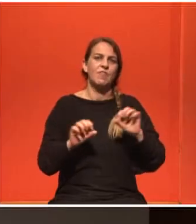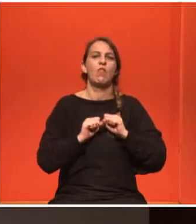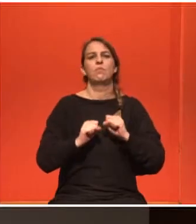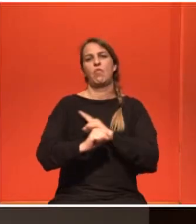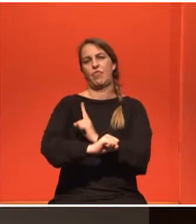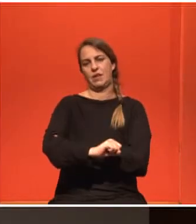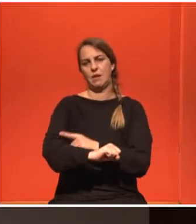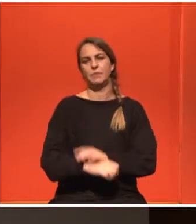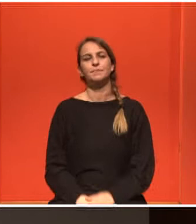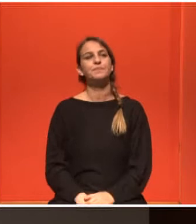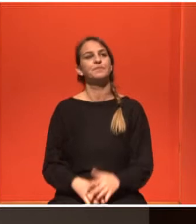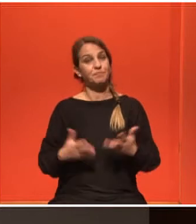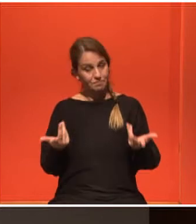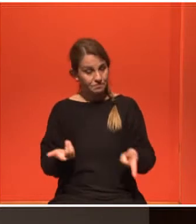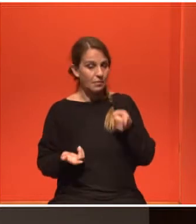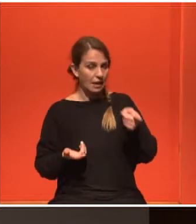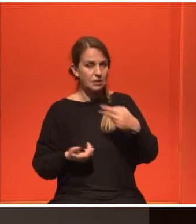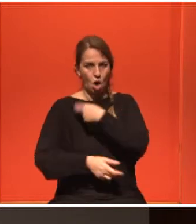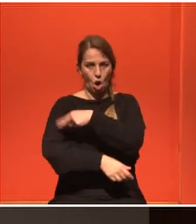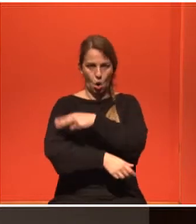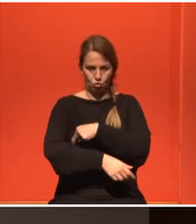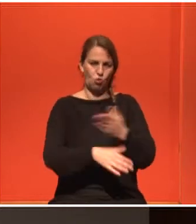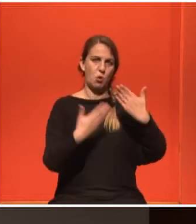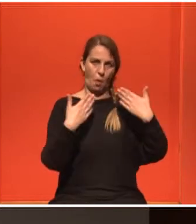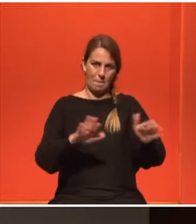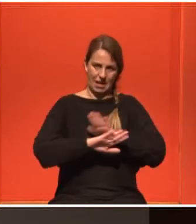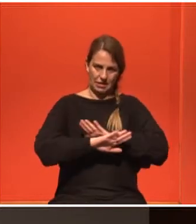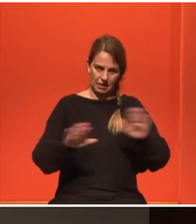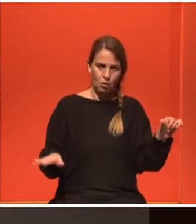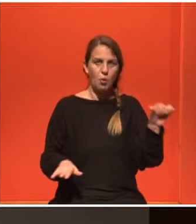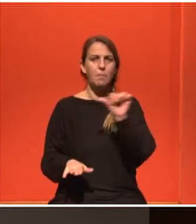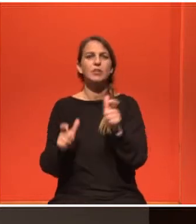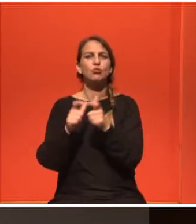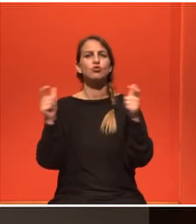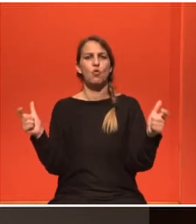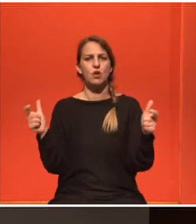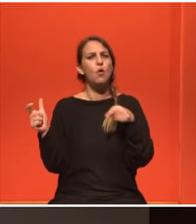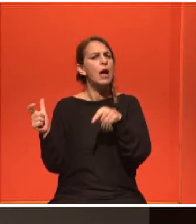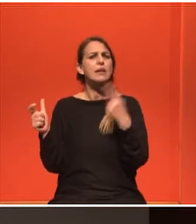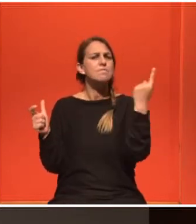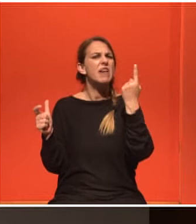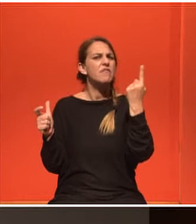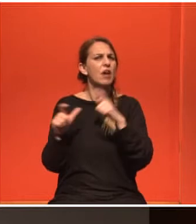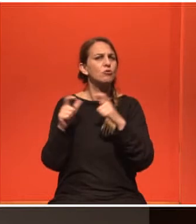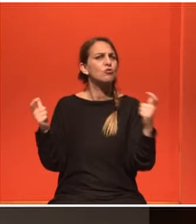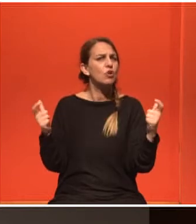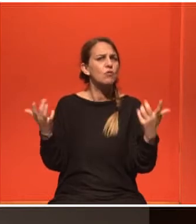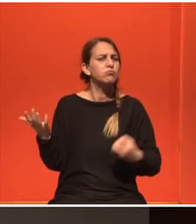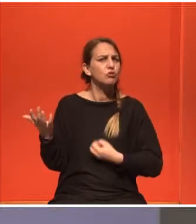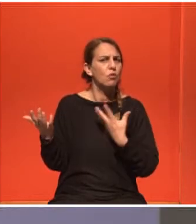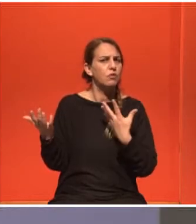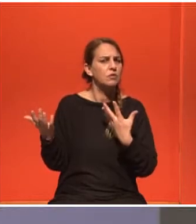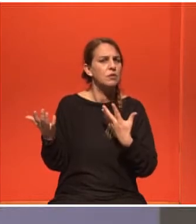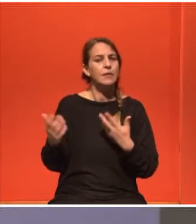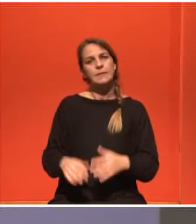νοσοκομείο επανήλθες στο σχολείο πώς ήταν το περιβάλλον αυτό πώς το στάθηκες. Συγενικές